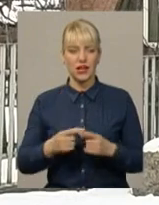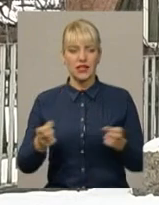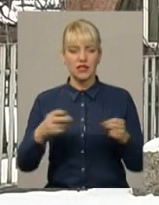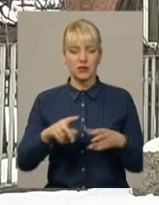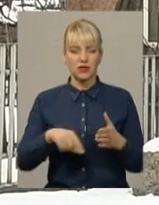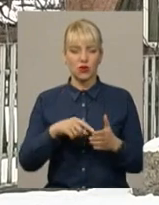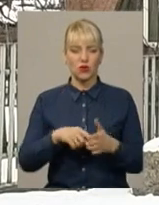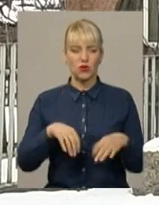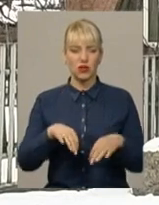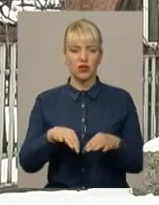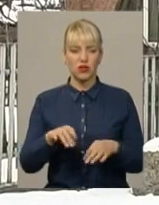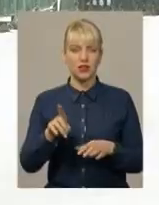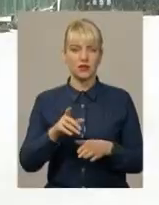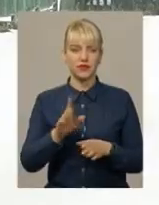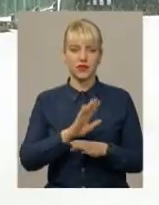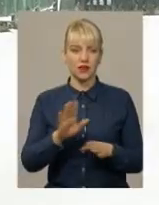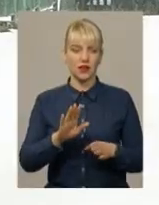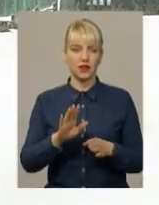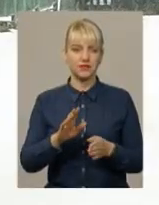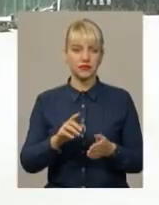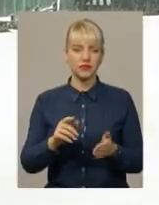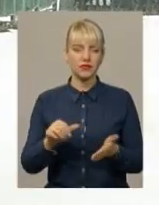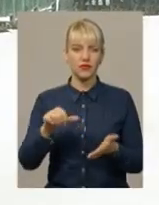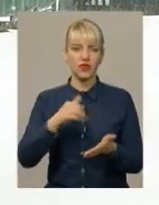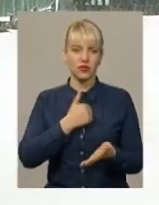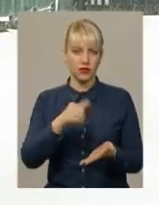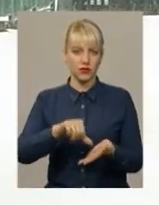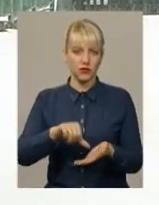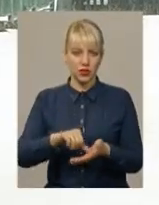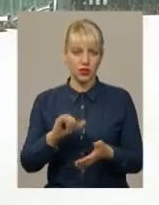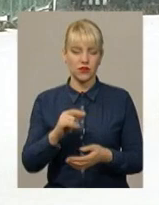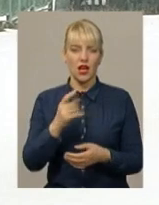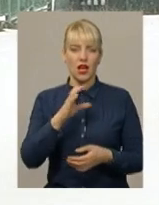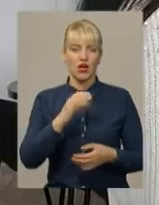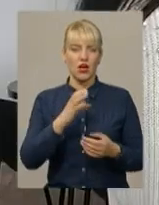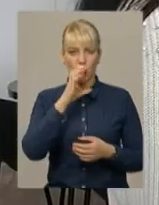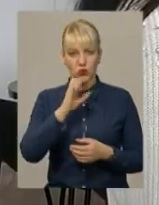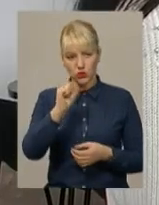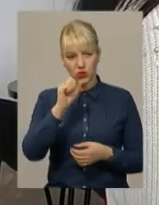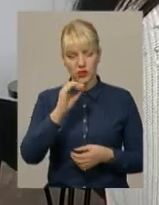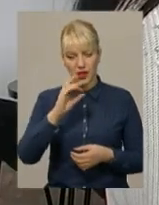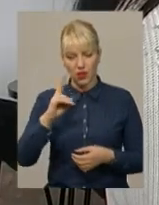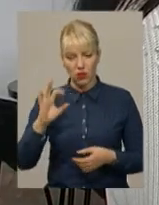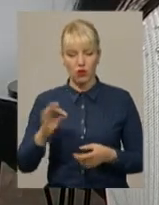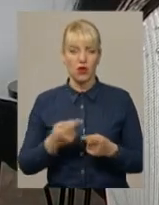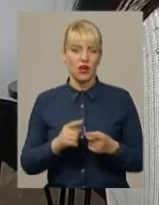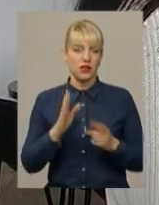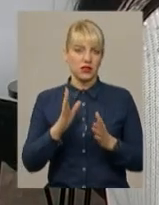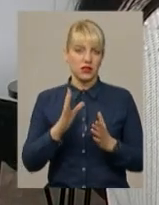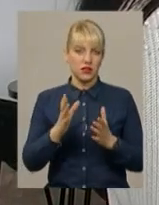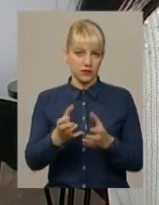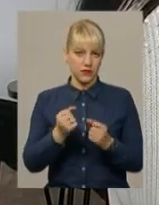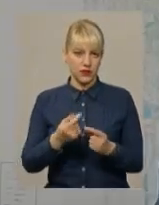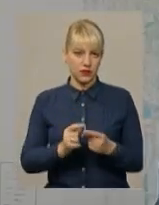дрібний лот не подавався, а отже «Носоріг Еко» був єдиним претендентом. Пояснює начальник місцевих комунальників Василь Новачук.